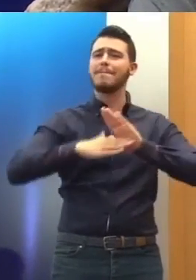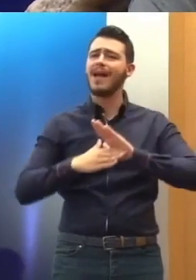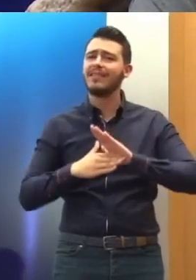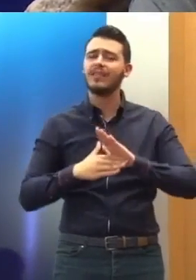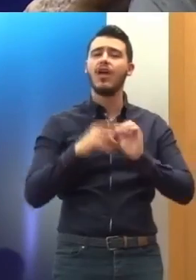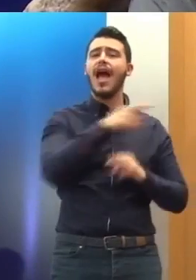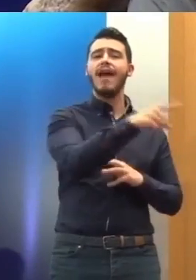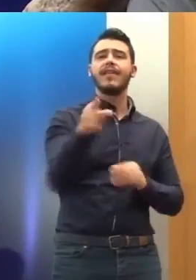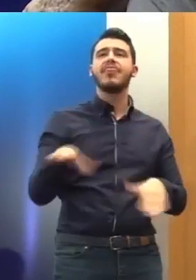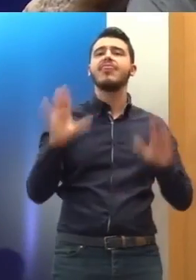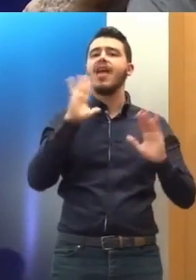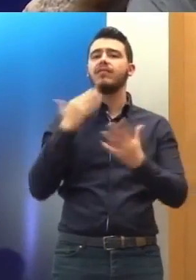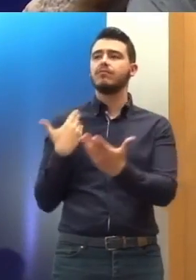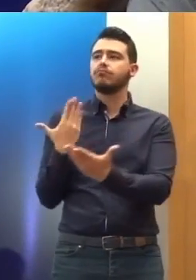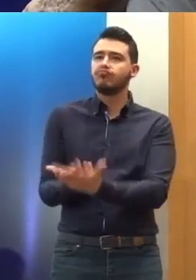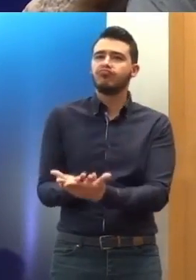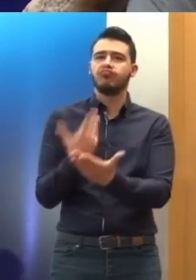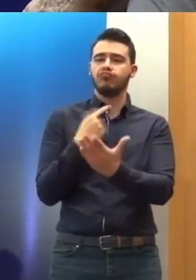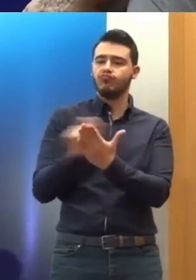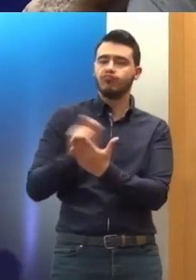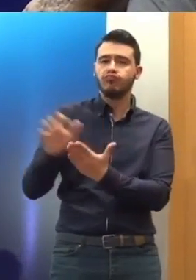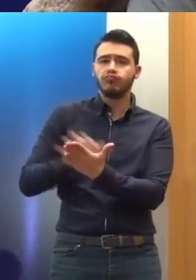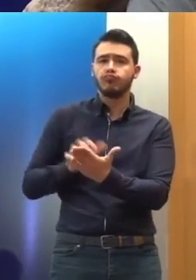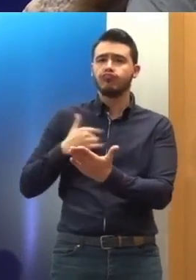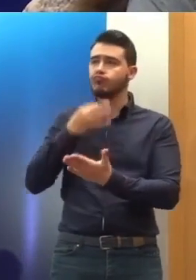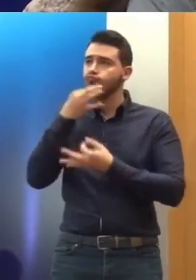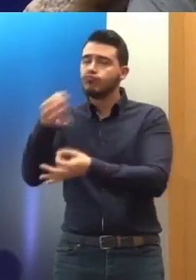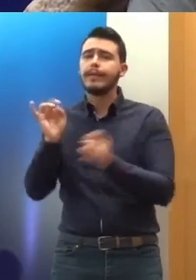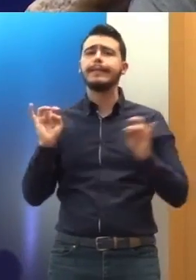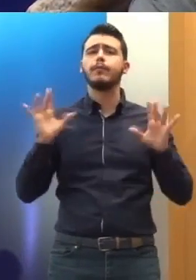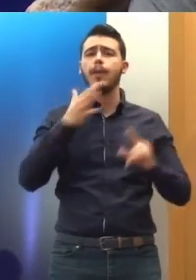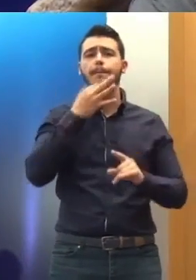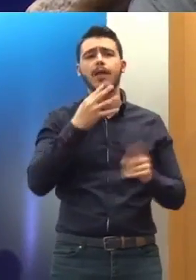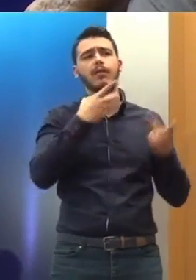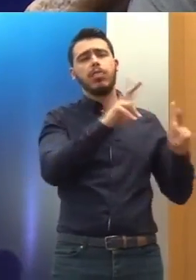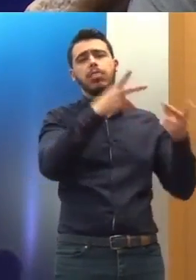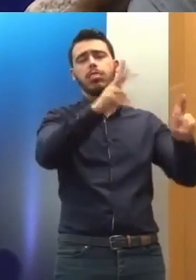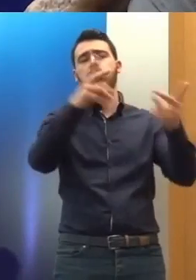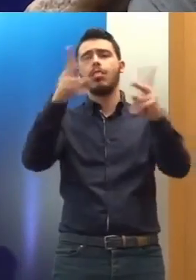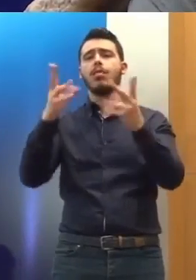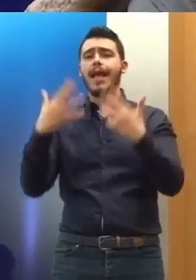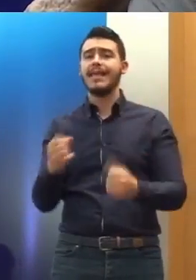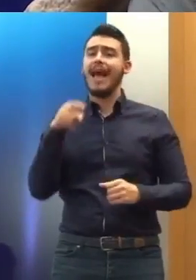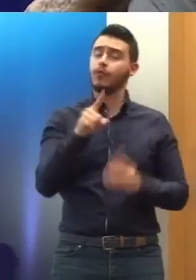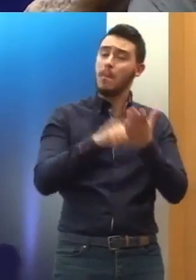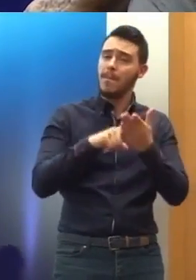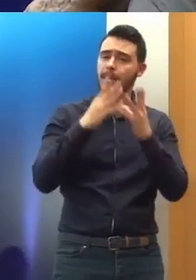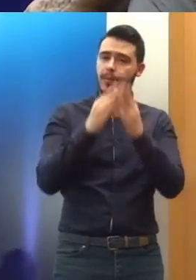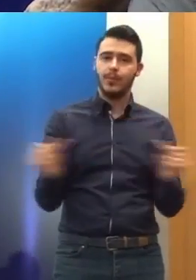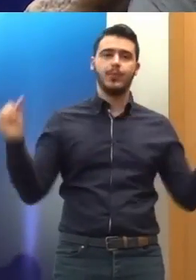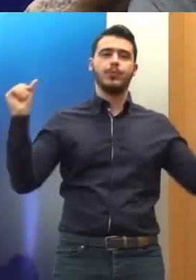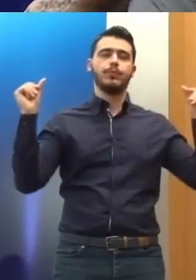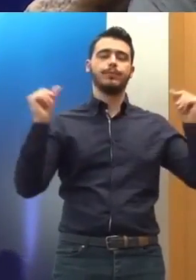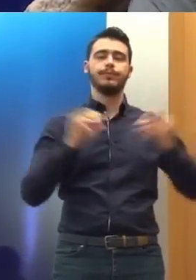πρόβλημα και πρέπει να αντιμετωπιστεί ως τέτοιο και όχι ως μεμονωμένα φαινόμενα, ως μεμονωμένες περιπτώσεις κακής μεταχείρισης.